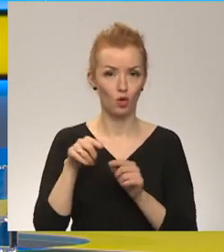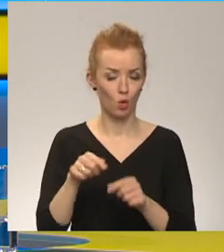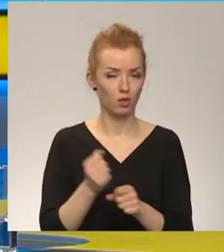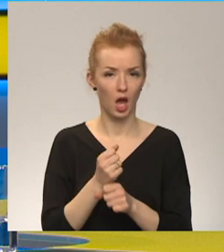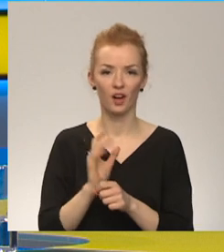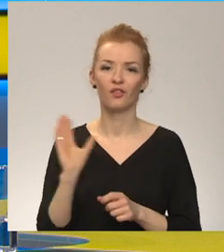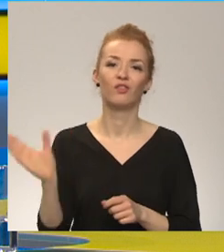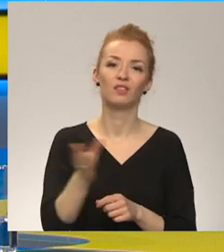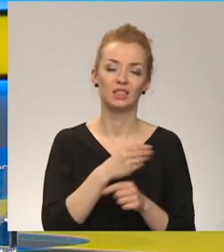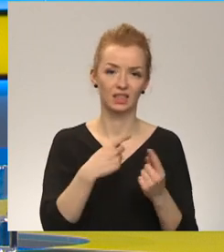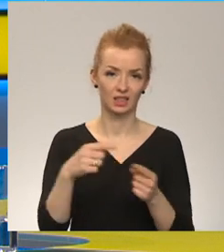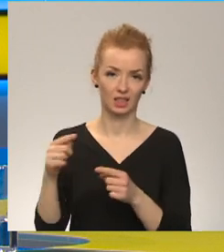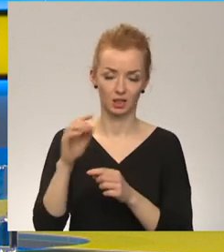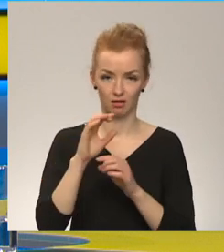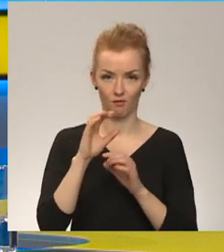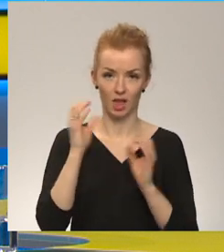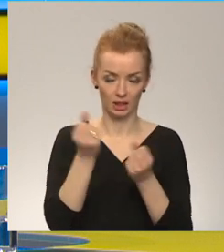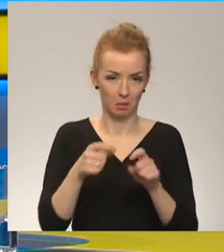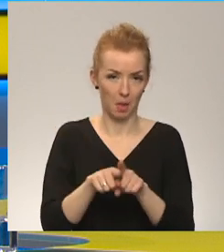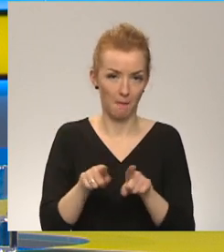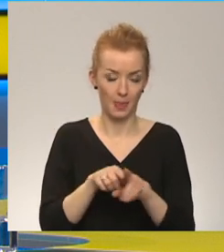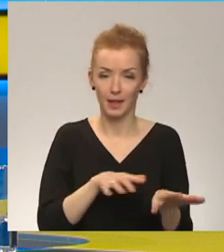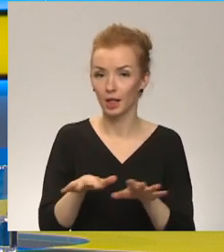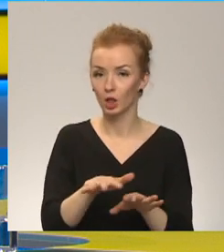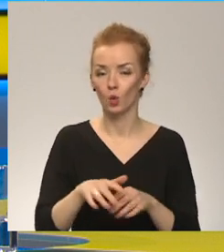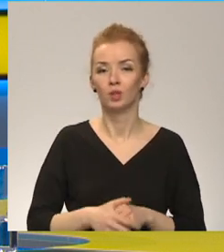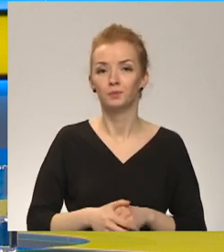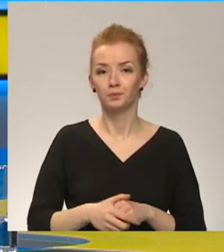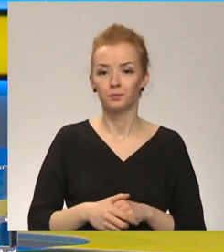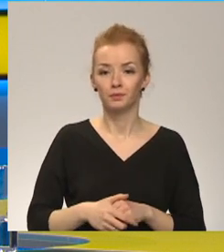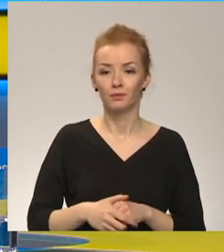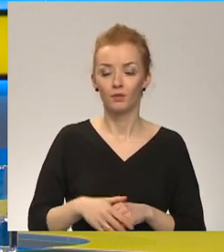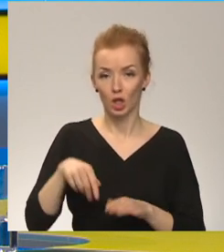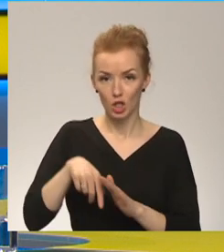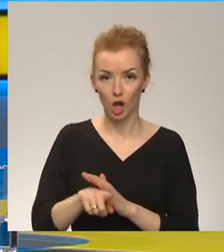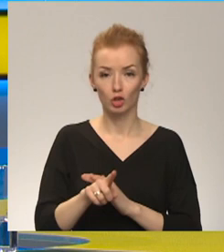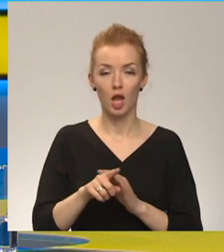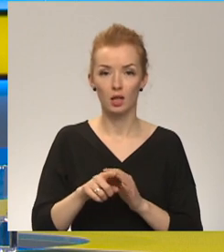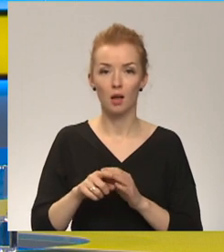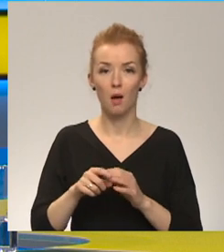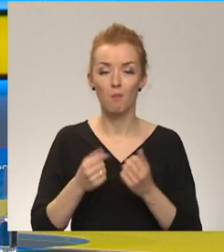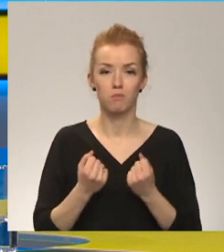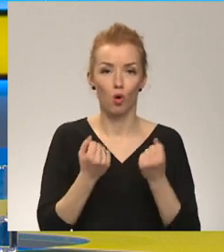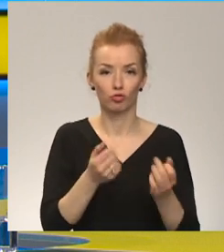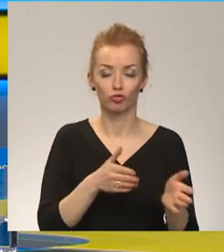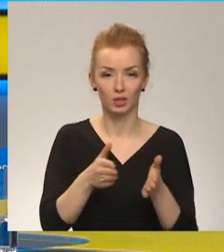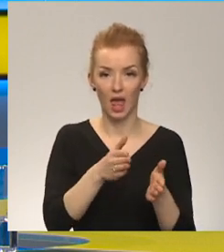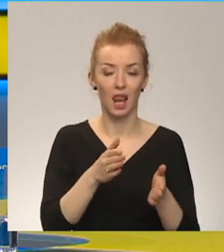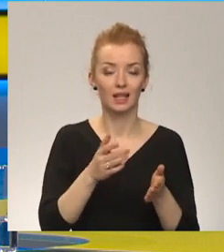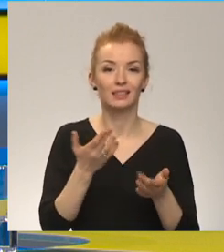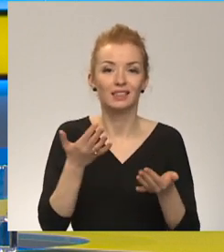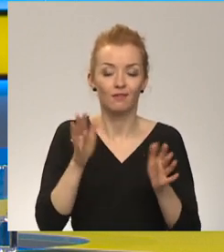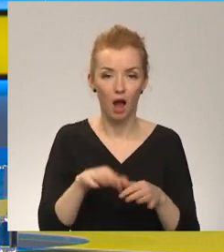citas vēstniecības. Mums ir jāsaprota, ka iekšējie pārvietošanās ceļa tāda kāda ir, gaisa telpa ir slēgta un visiem